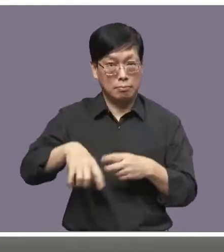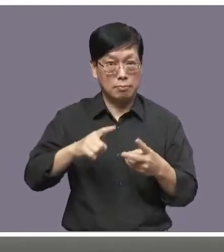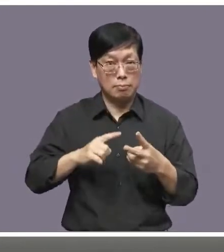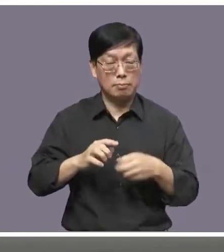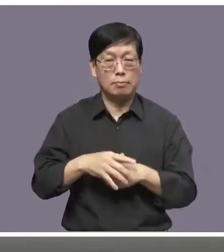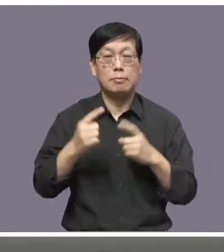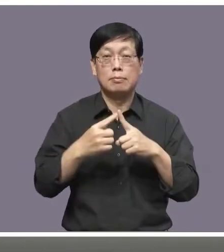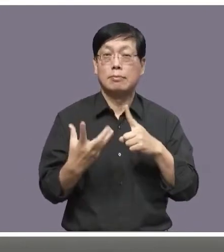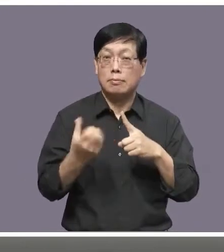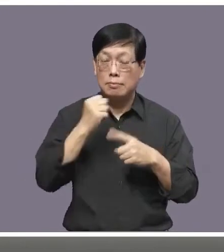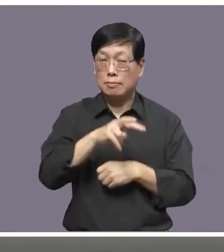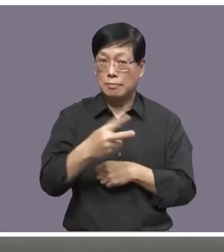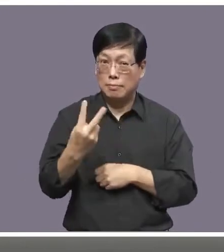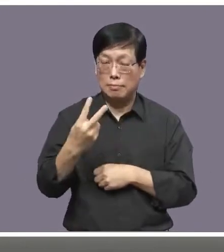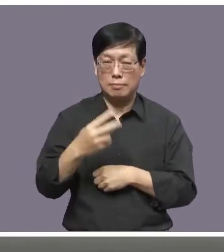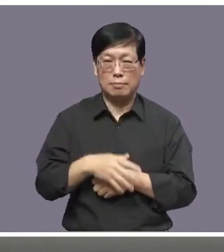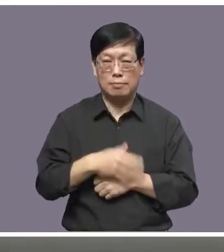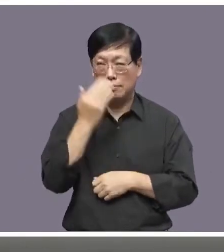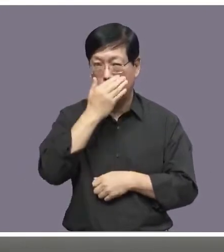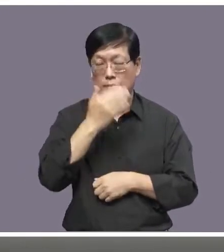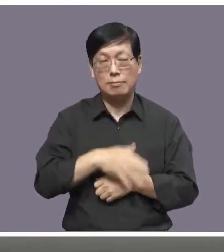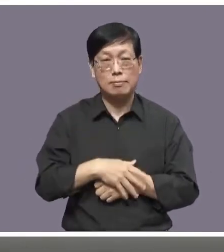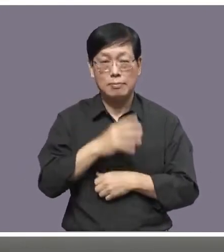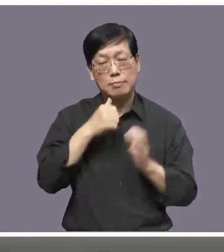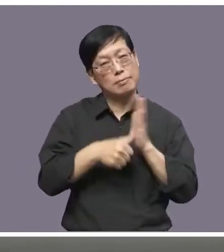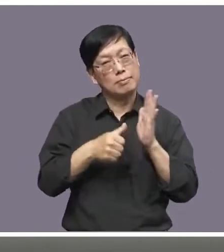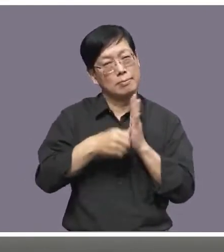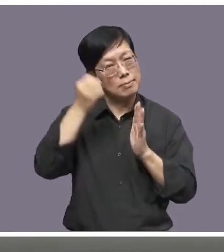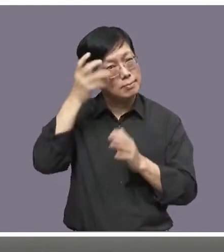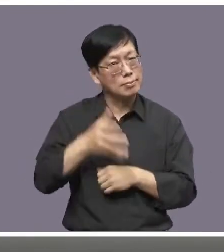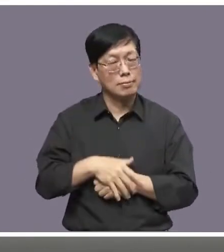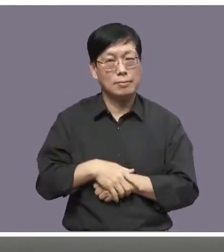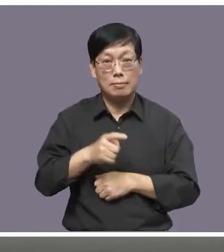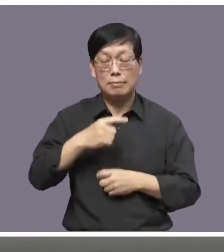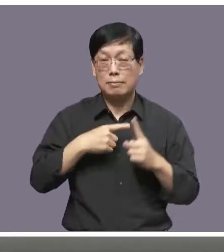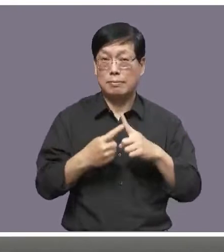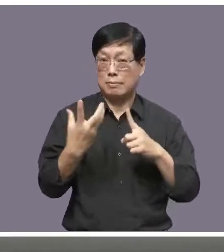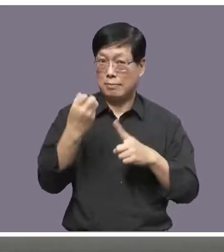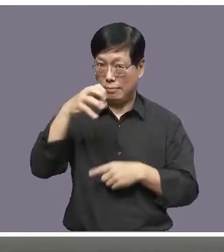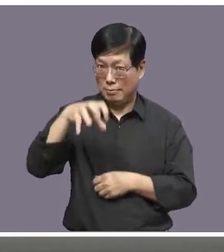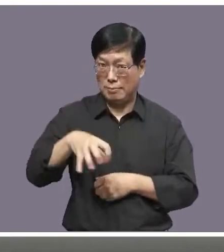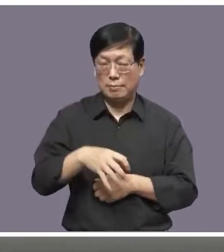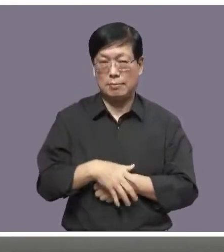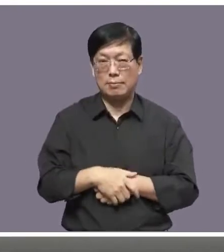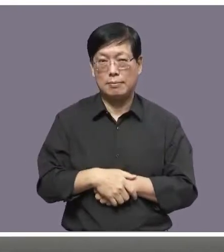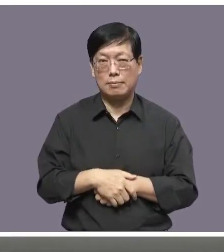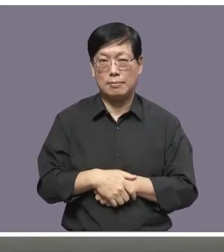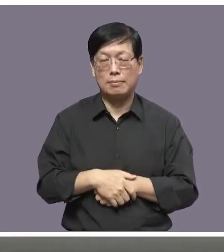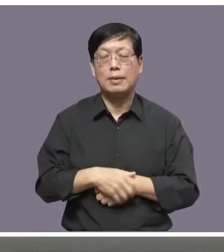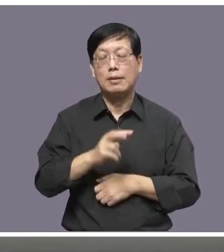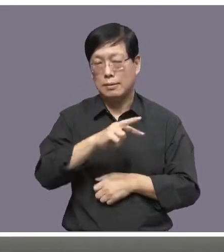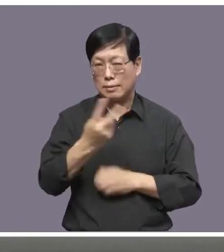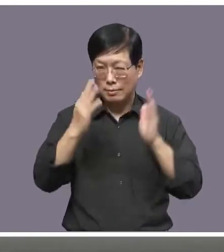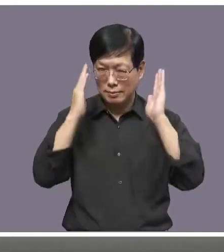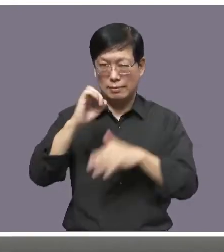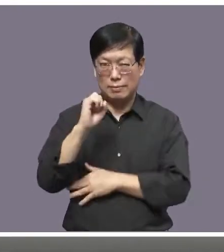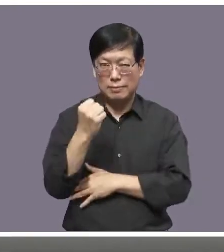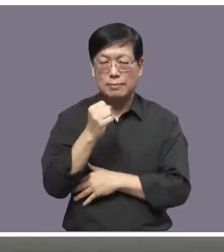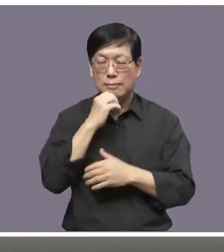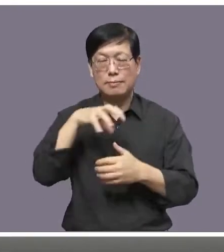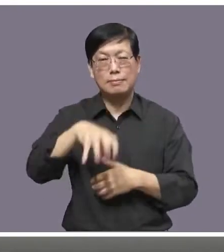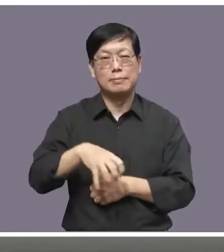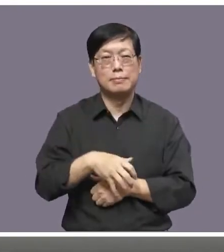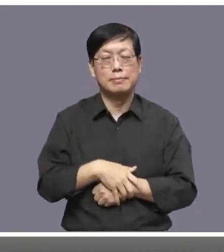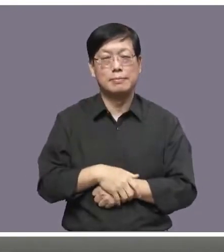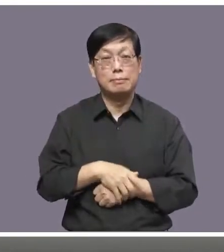及转型正义抱歉那个名称我有点忘记是人权处与转型正义处转型正义处那